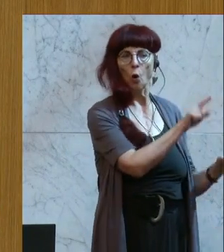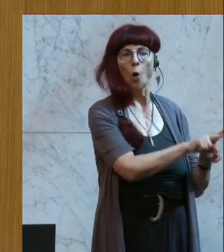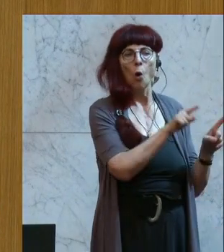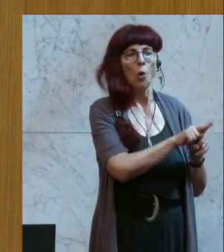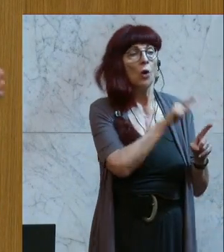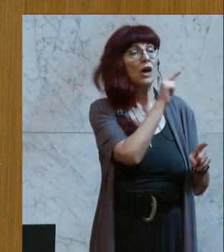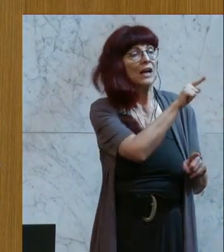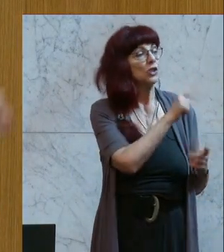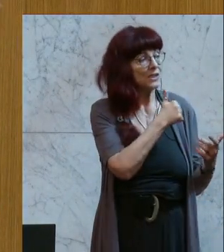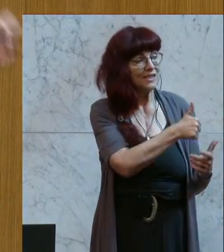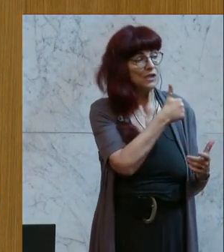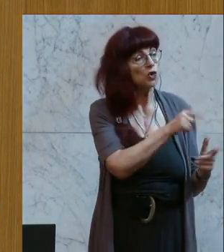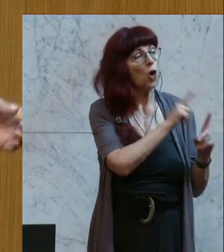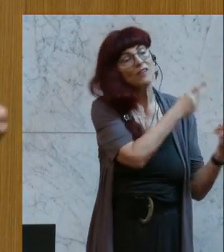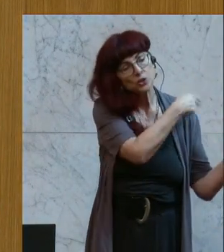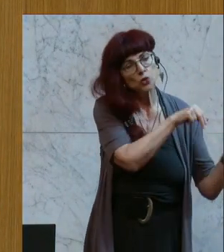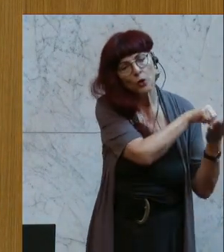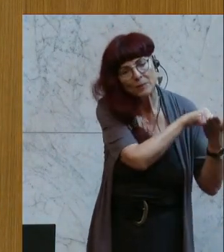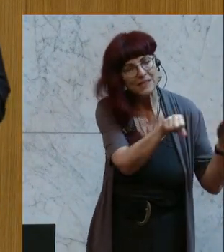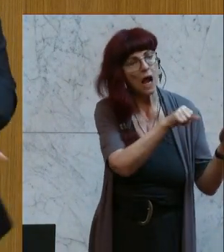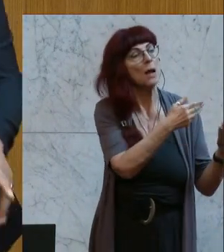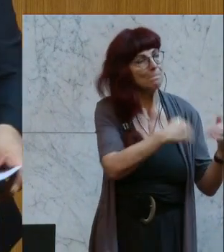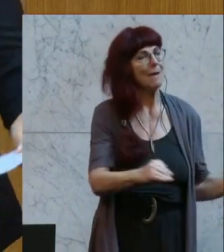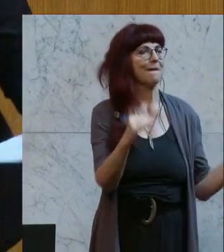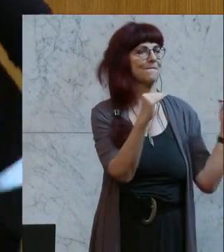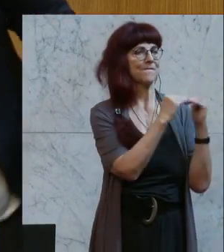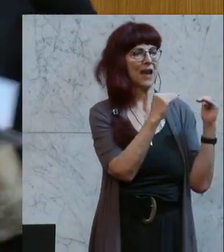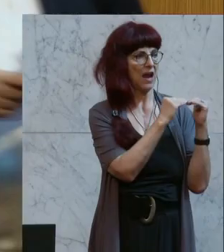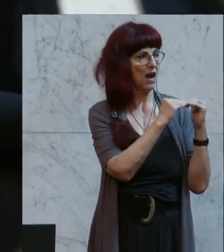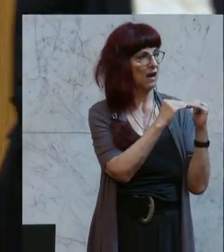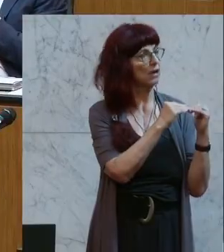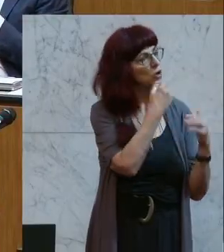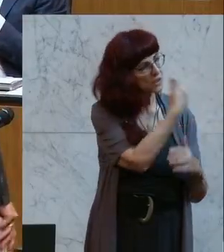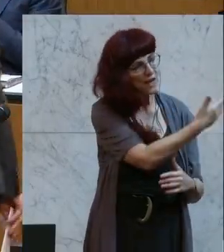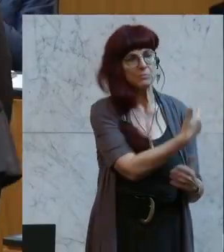Gemeinschaft gegeben haben, weil es einfach gerecht ist, meine sehr geehrten Damen und Herren.